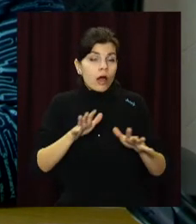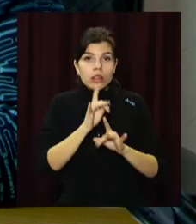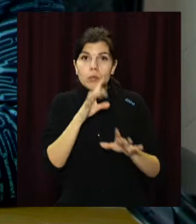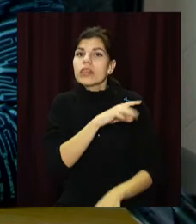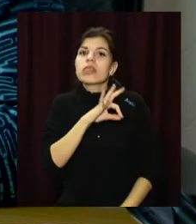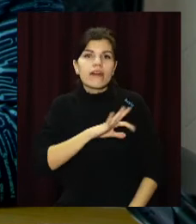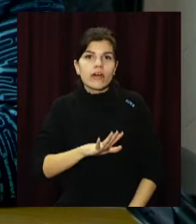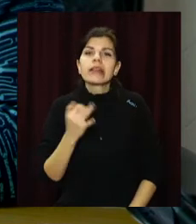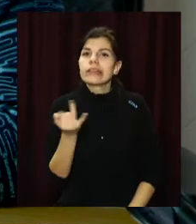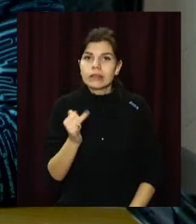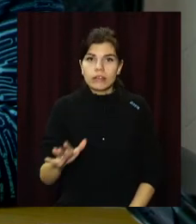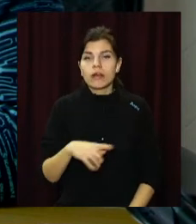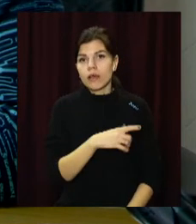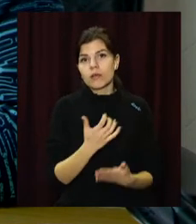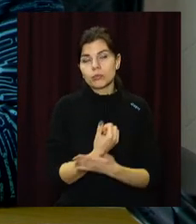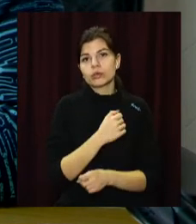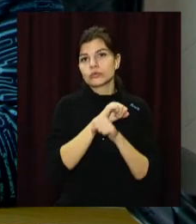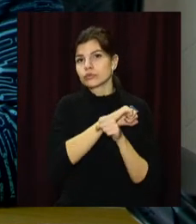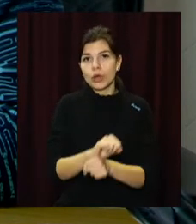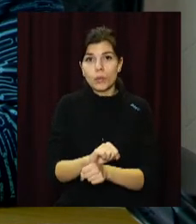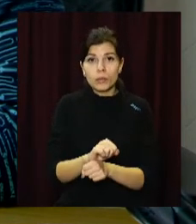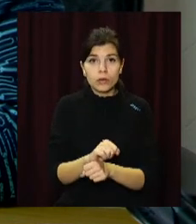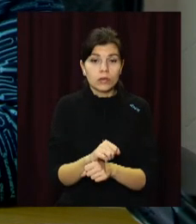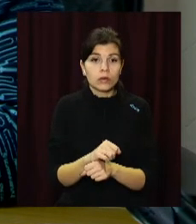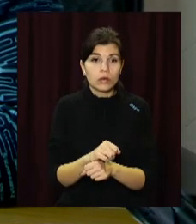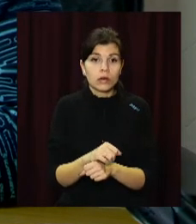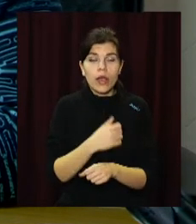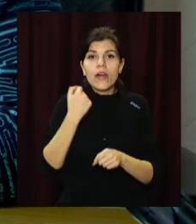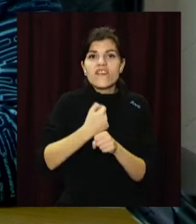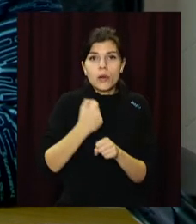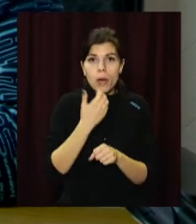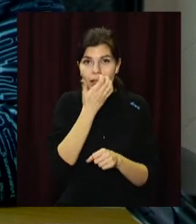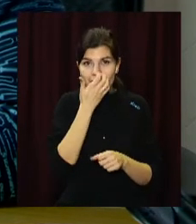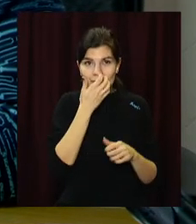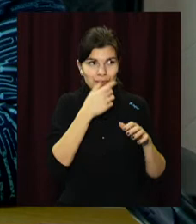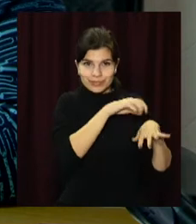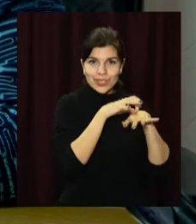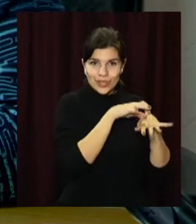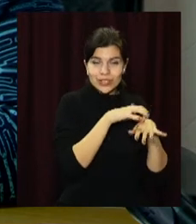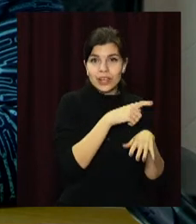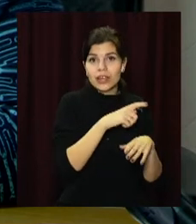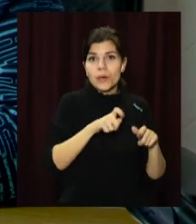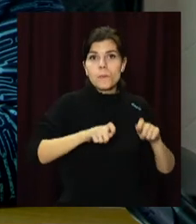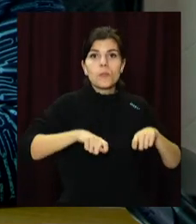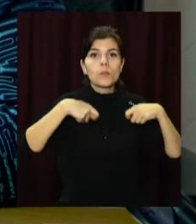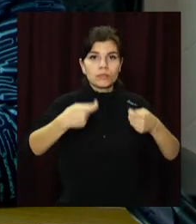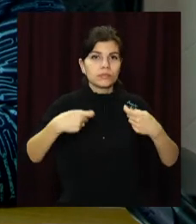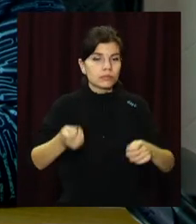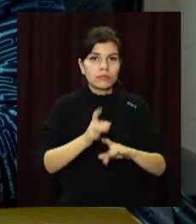вигідно, не інтересно, вони зупинують теплоснабження, тобто виробітку теплоносителя і її подачу до